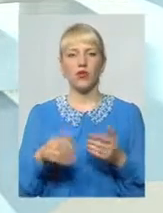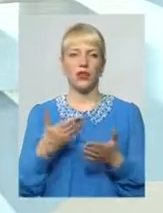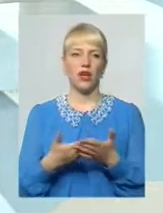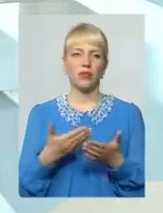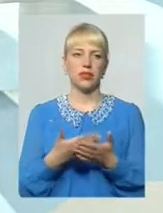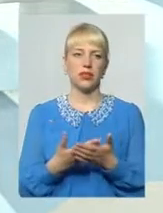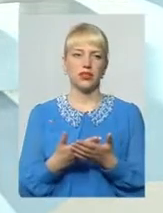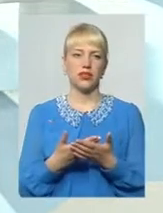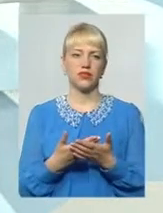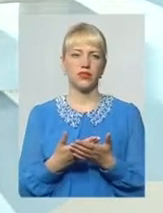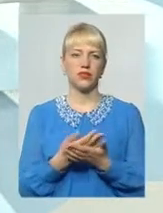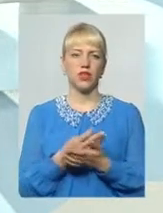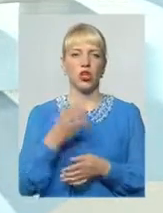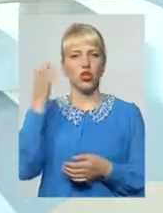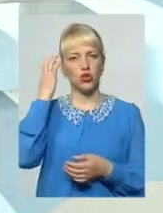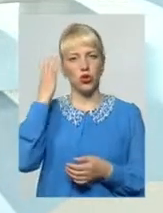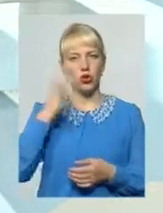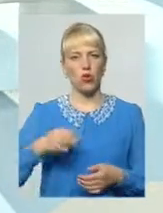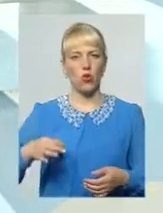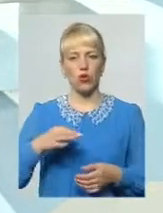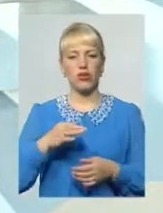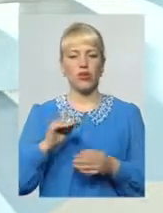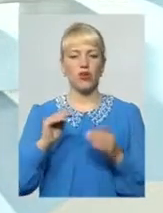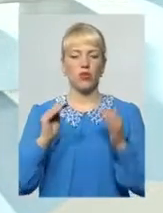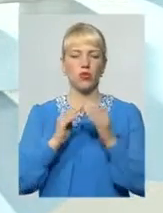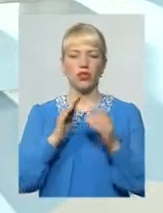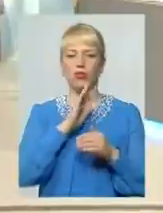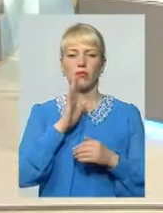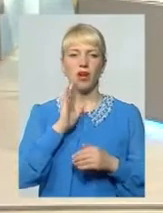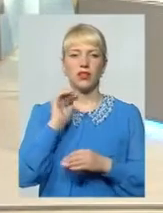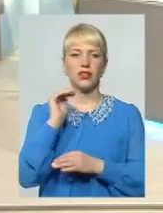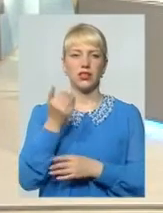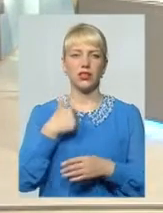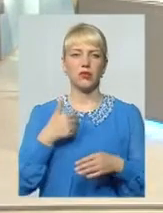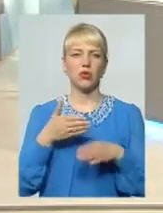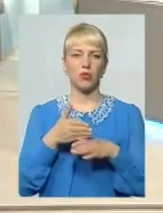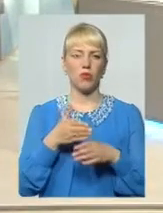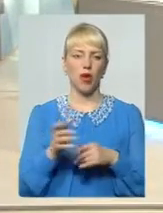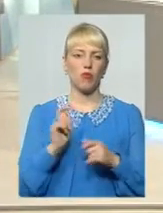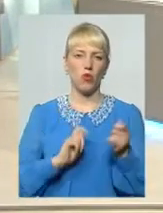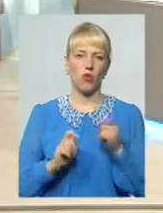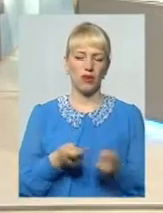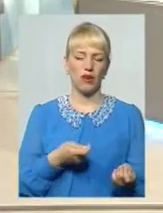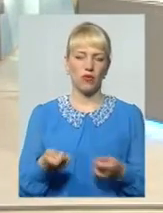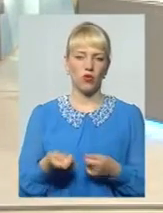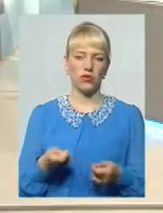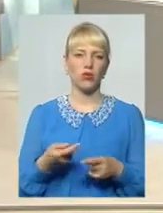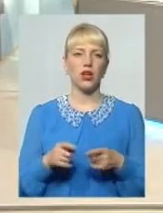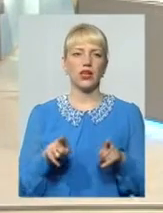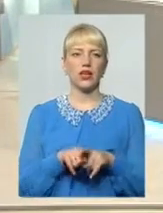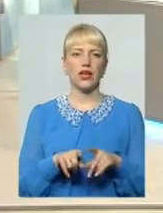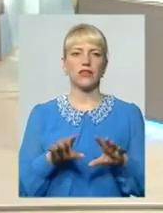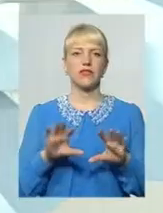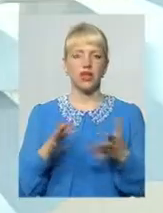в Чорний острів, будинок матері і дитини Хочемо, допомагаємо, одяг возимо І ще плюс до того, також